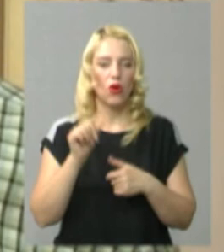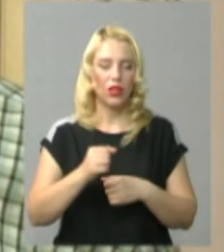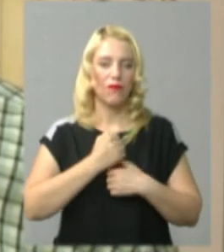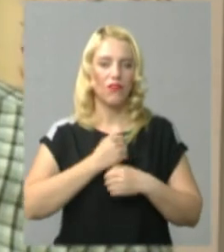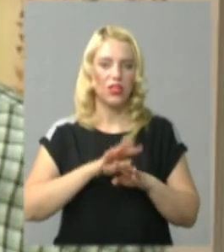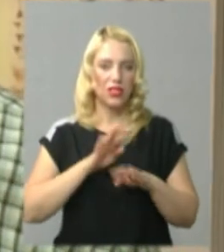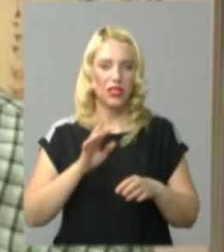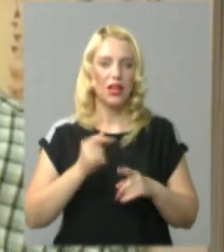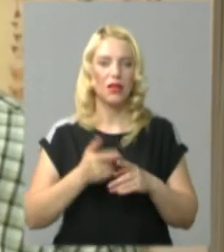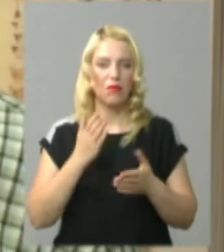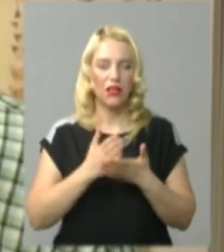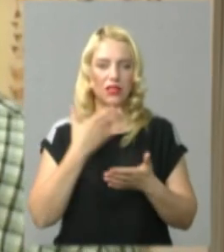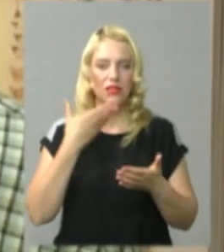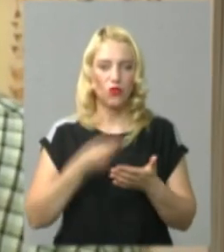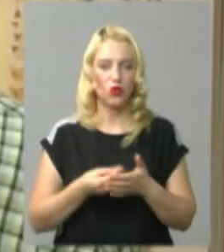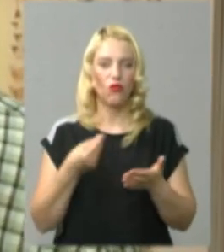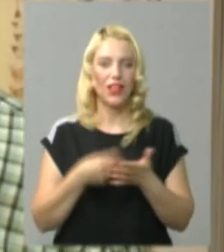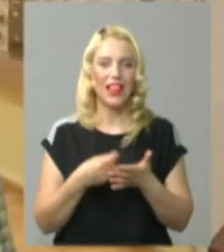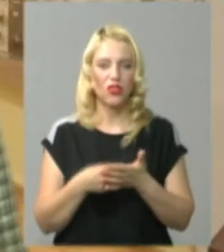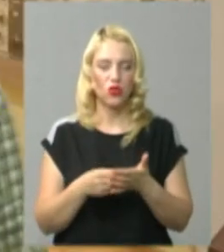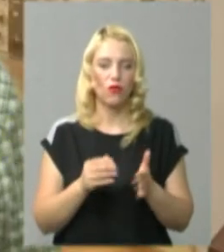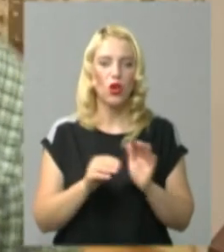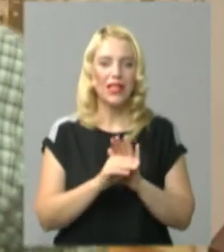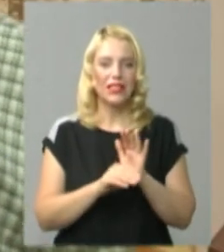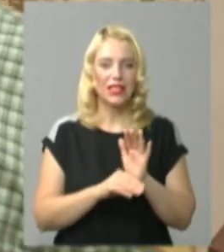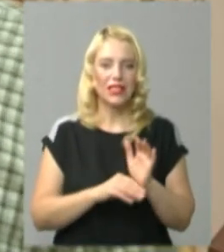системи, ще й мало свою фінансову систему.